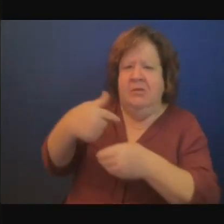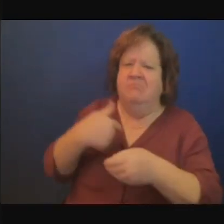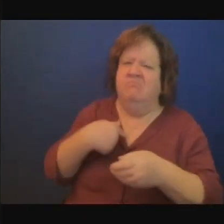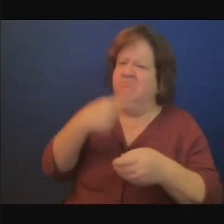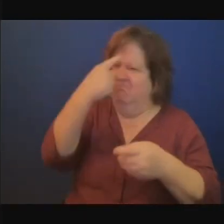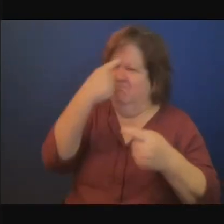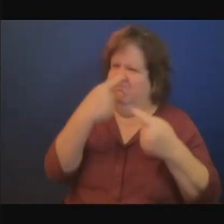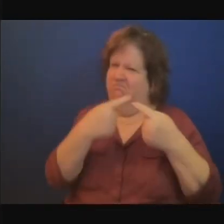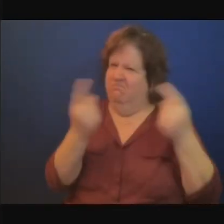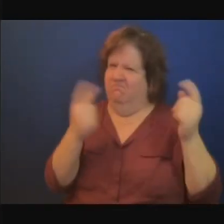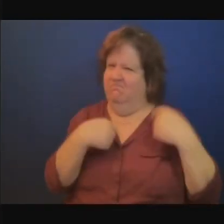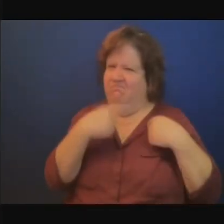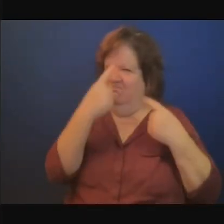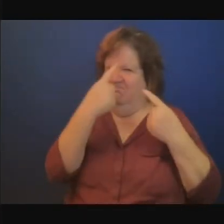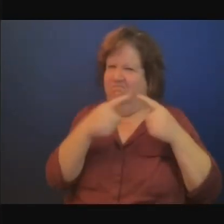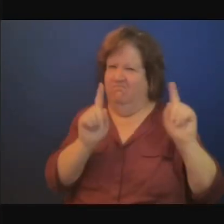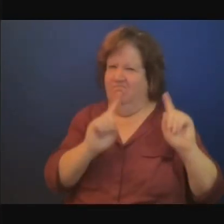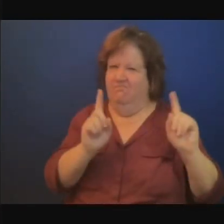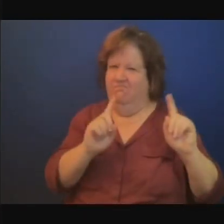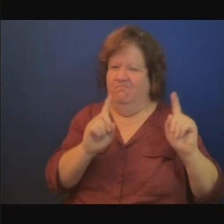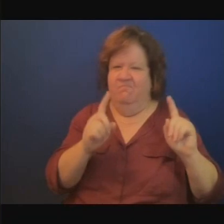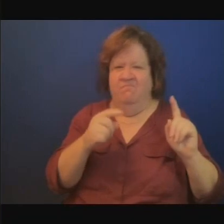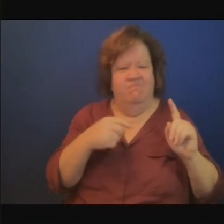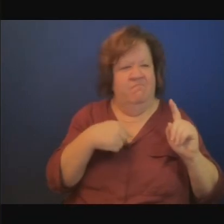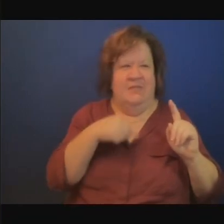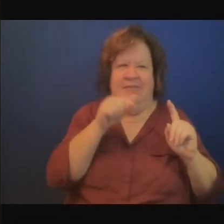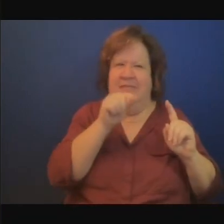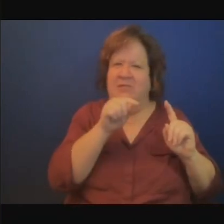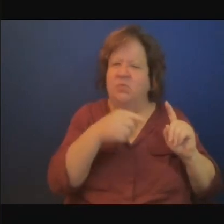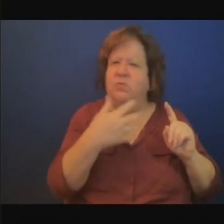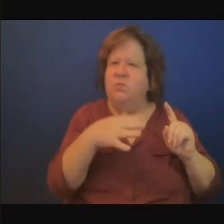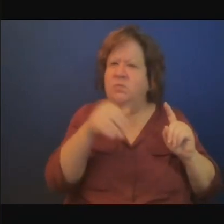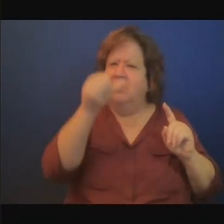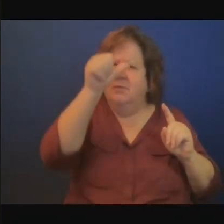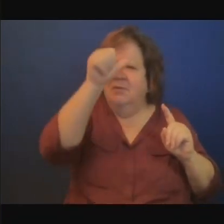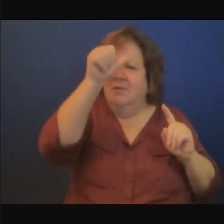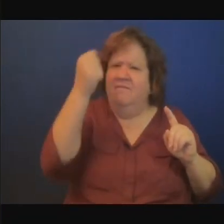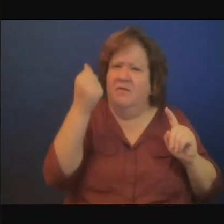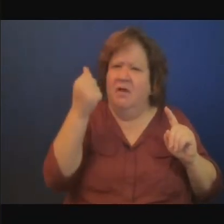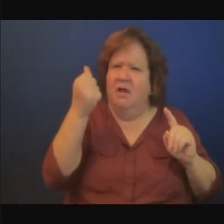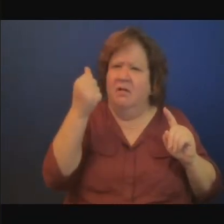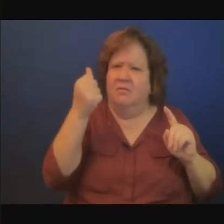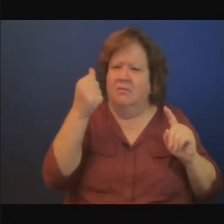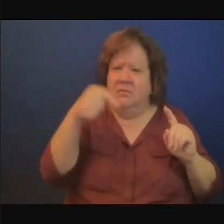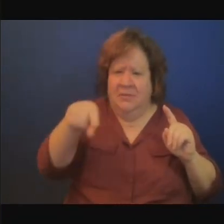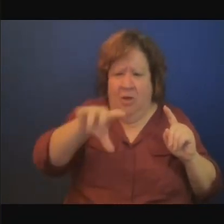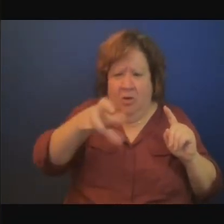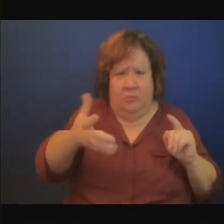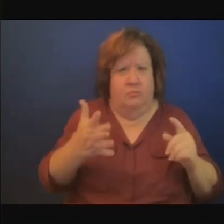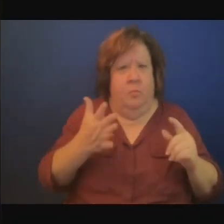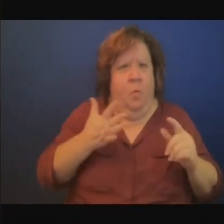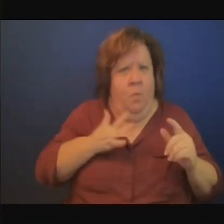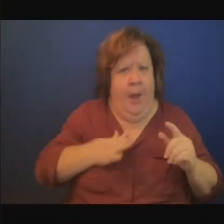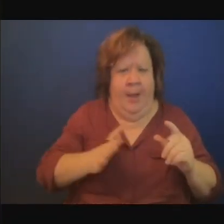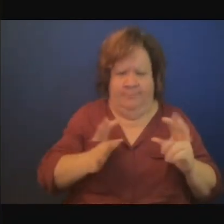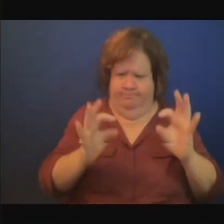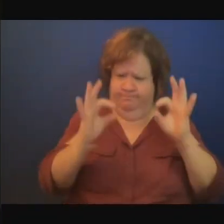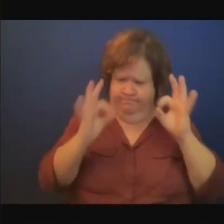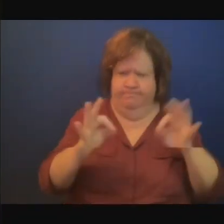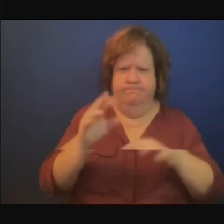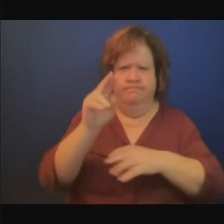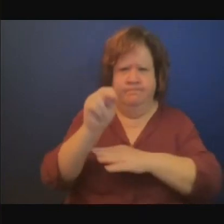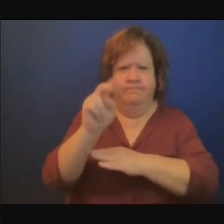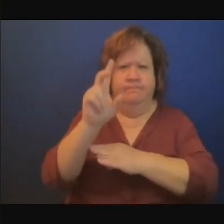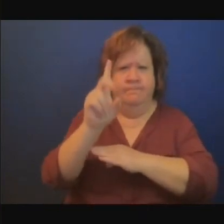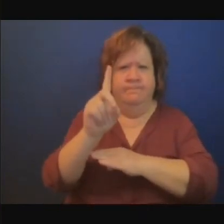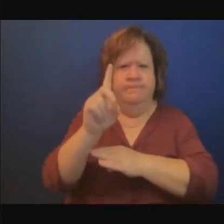pays d'élaborer des feuilles de route correspondant au CDN donc il faut des statistiques des données claires figurant dans